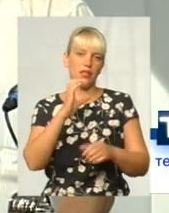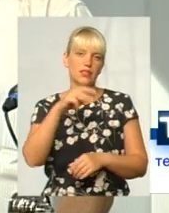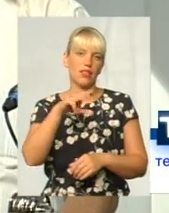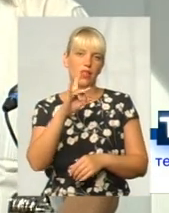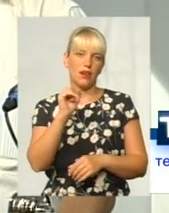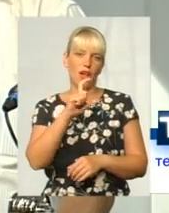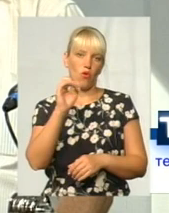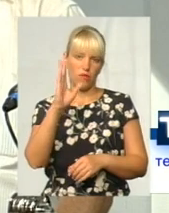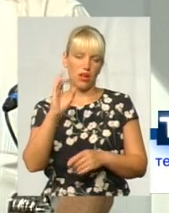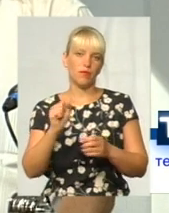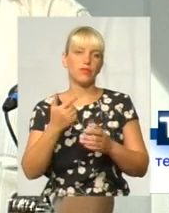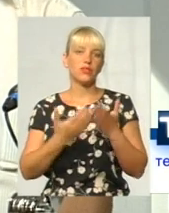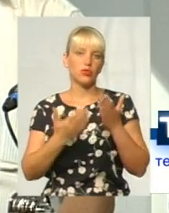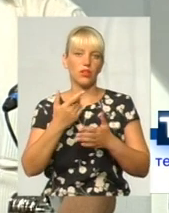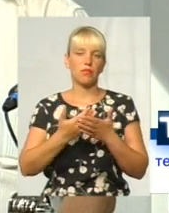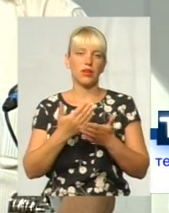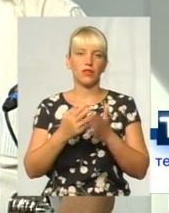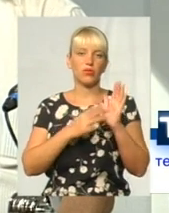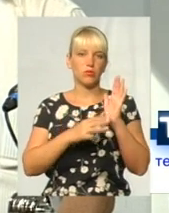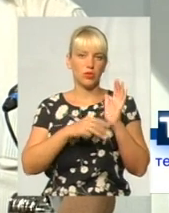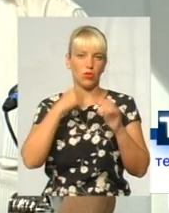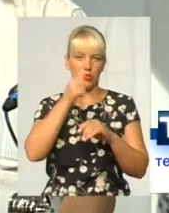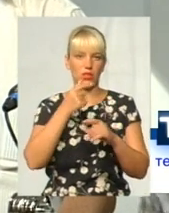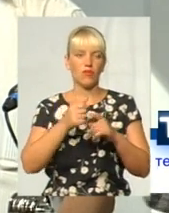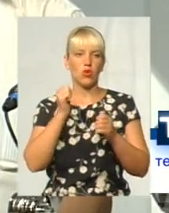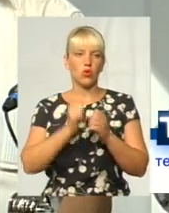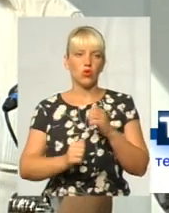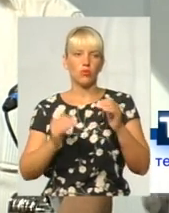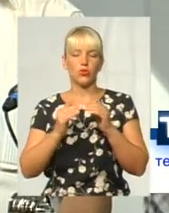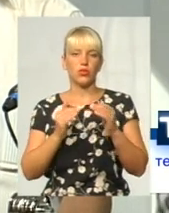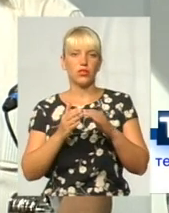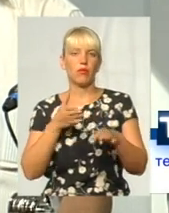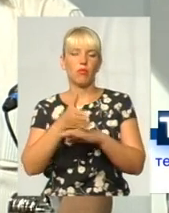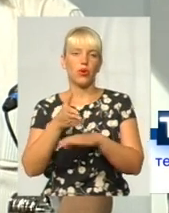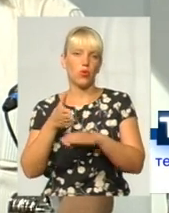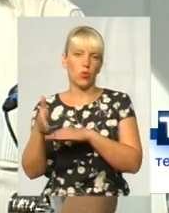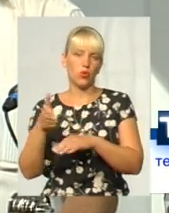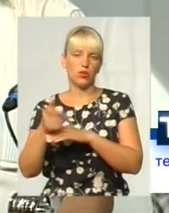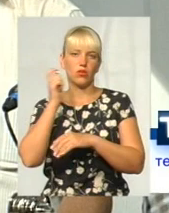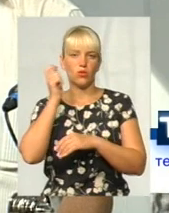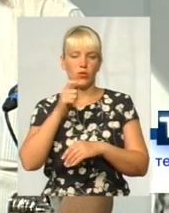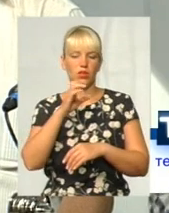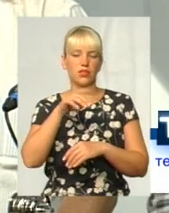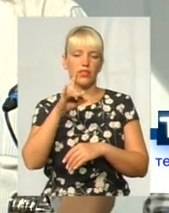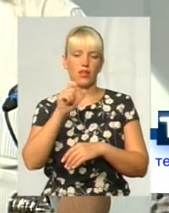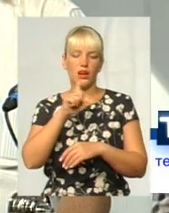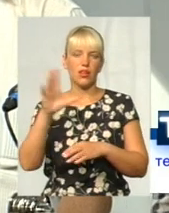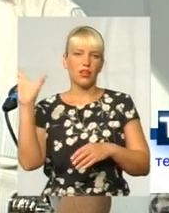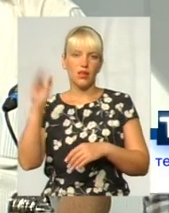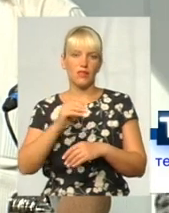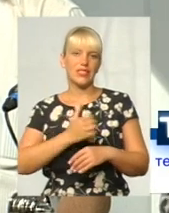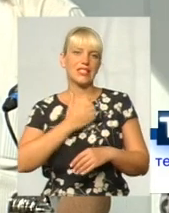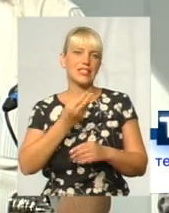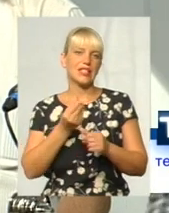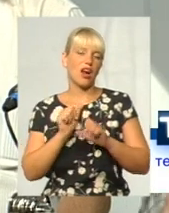ми візьмемо 90 років, майже кожен будинок приходили, і, я не пам'ятаю, тоді там Укрстрах був, приходили, і всі страхували